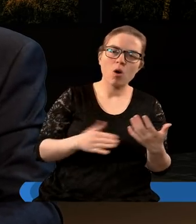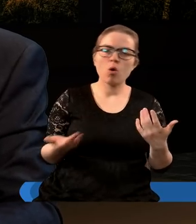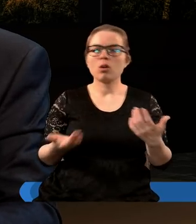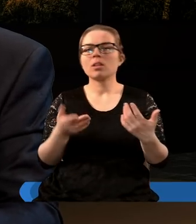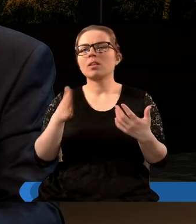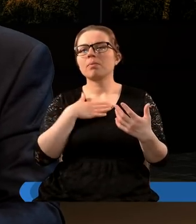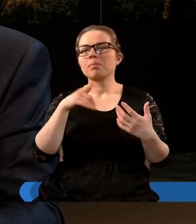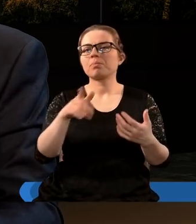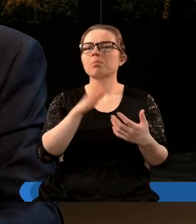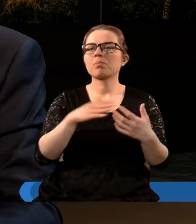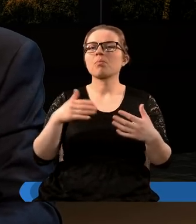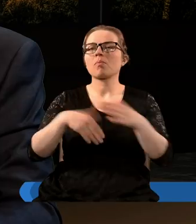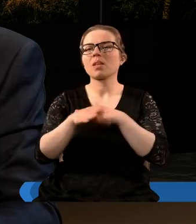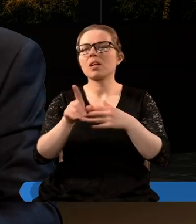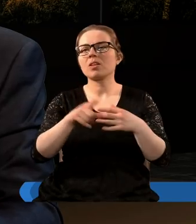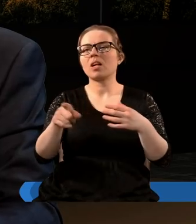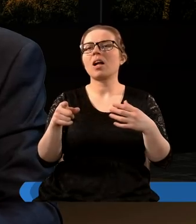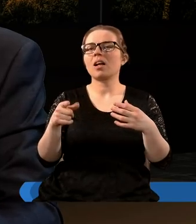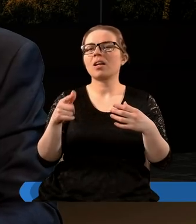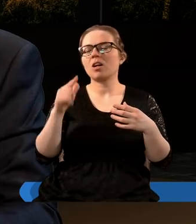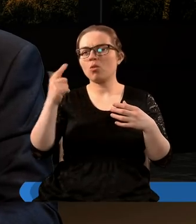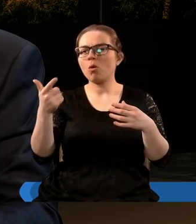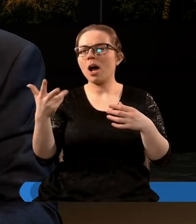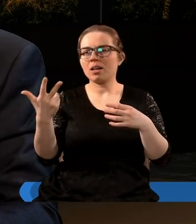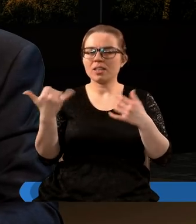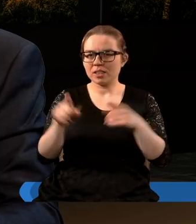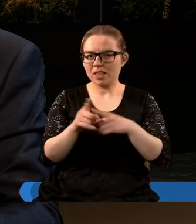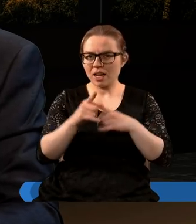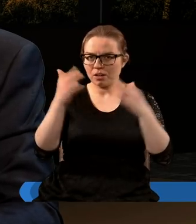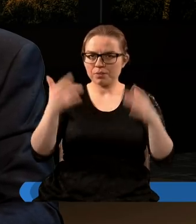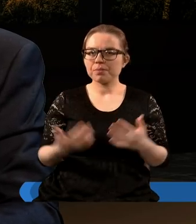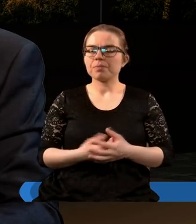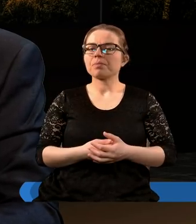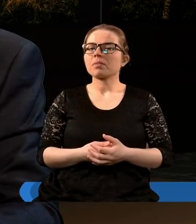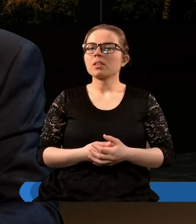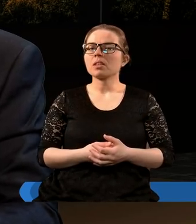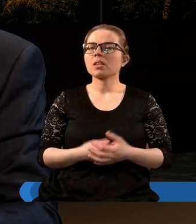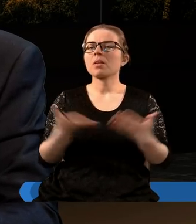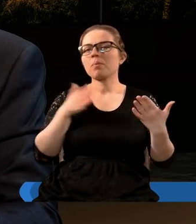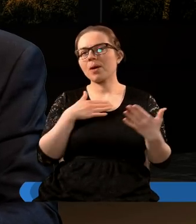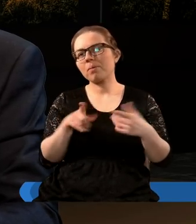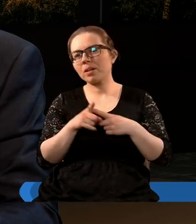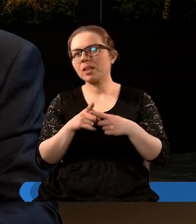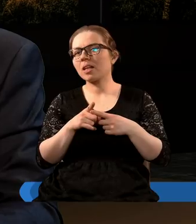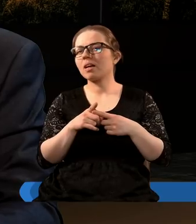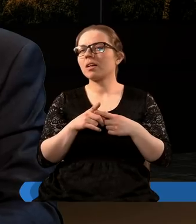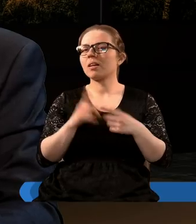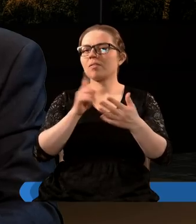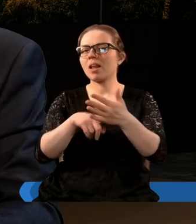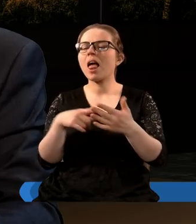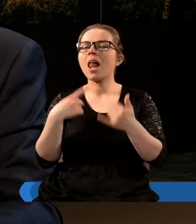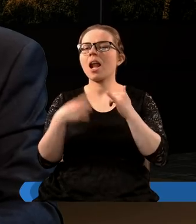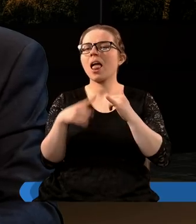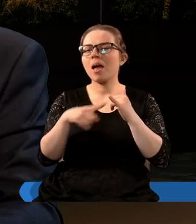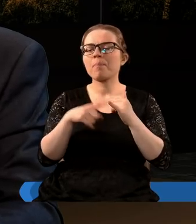a więc mamy ten element zwodzący tutaj, nie tylko bluźnierstwo, ale element zwodzący. Mamy jeszcze potem wskazany